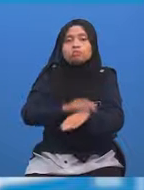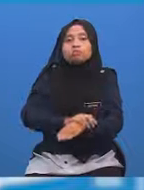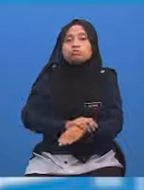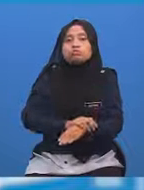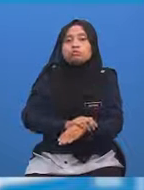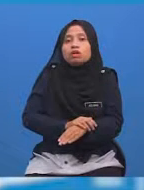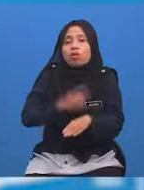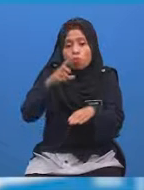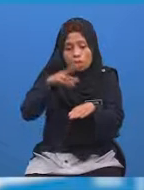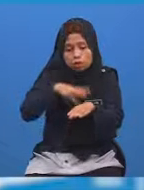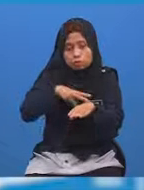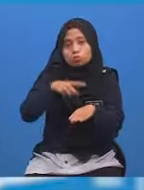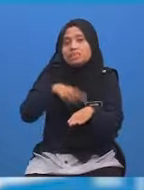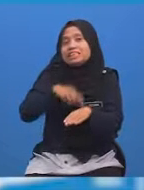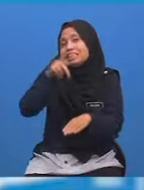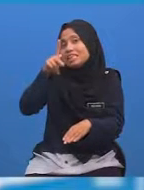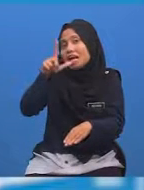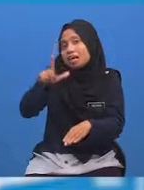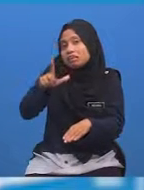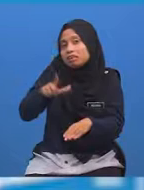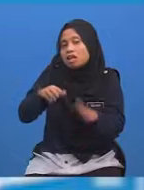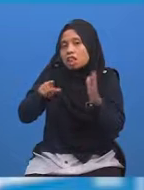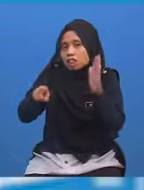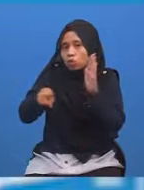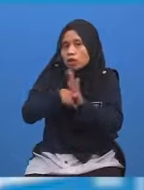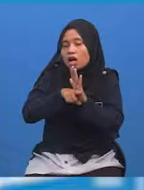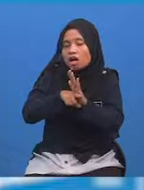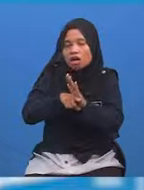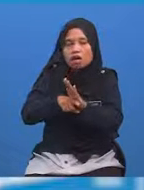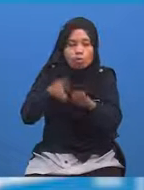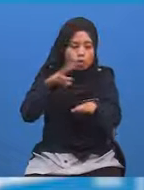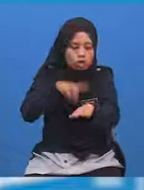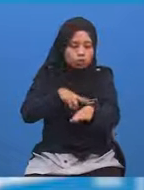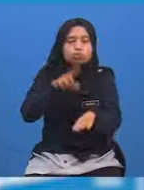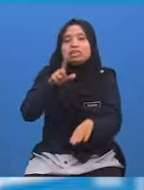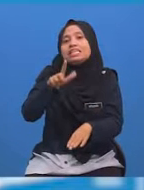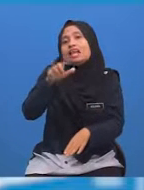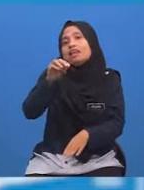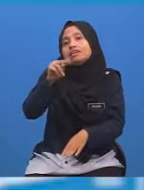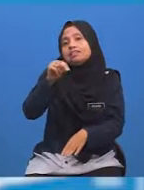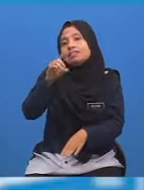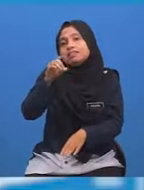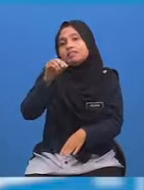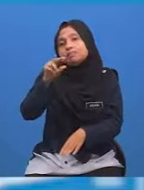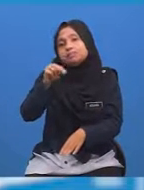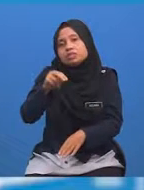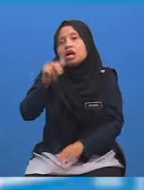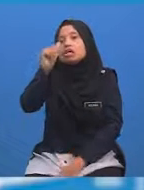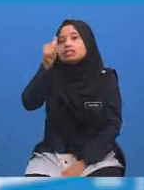Waktu di Kuala Lumpur Tolak waktu di London Iaitu 10